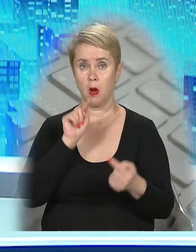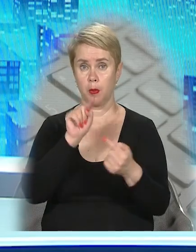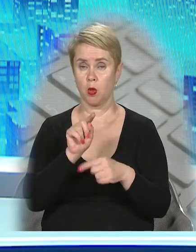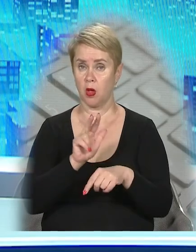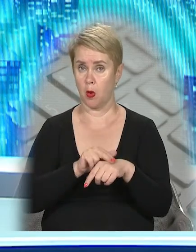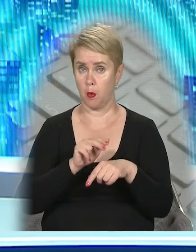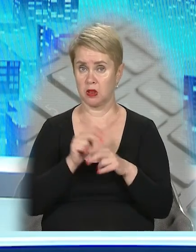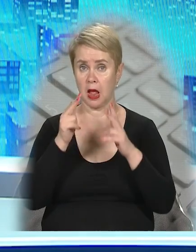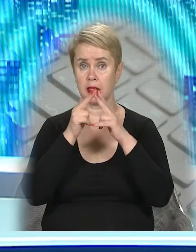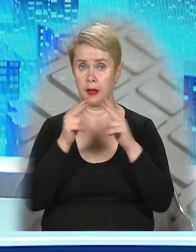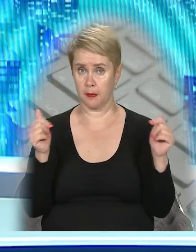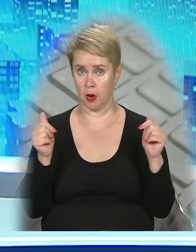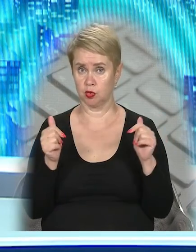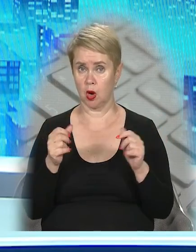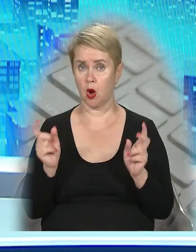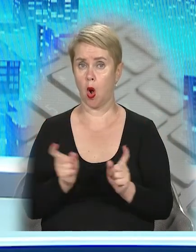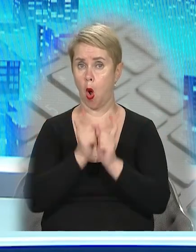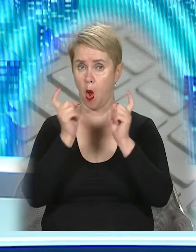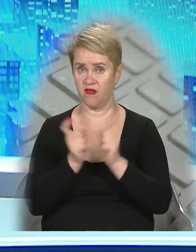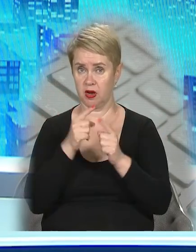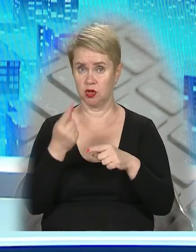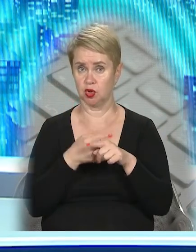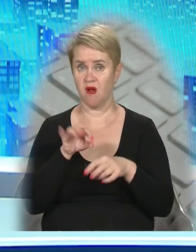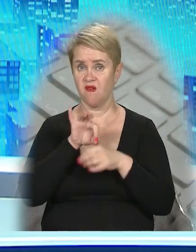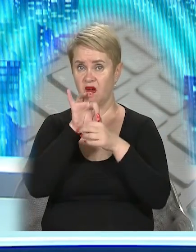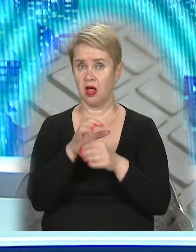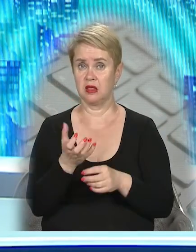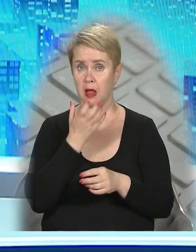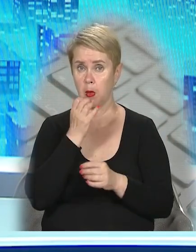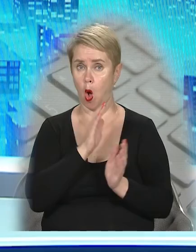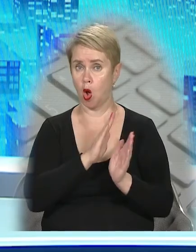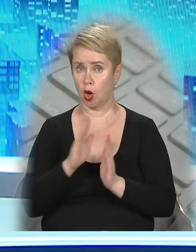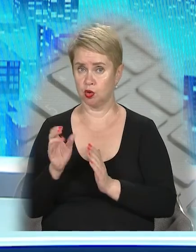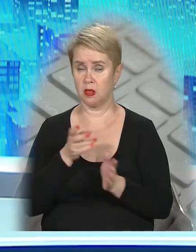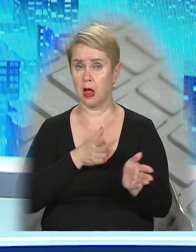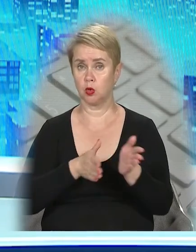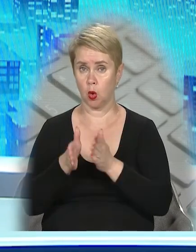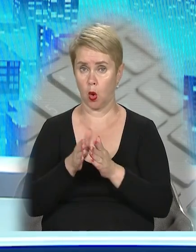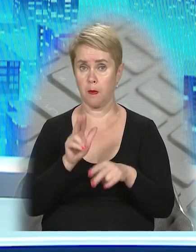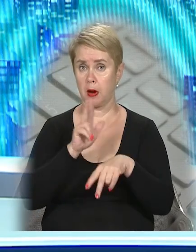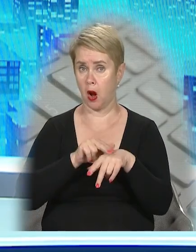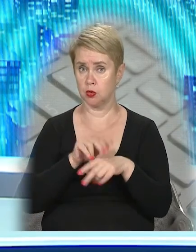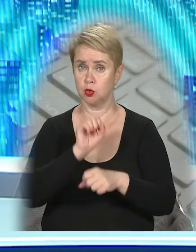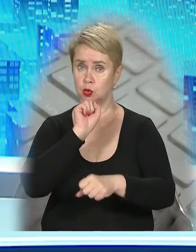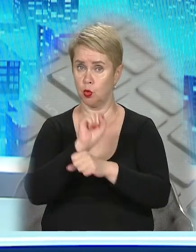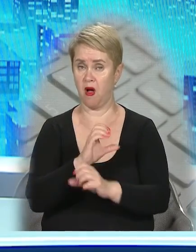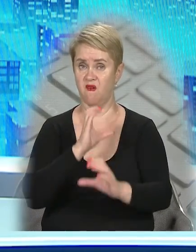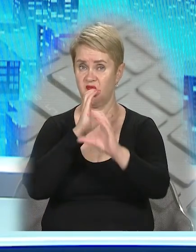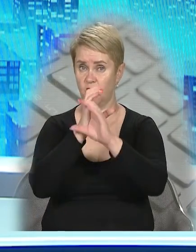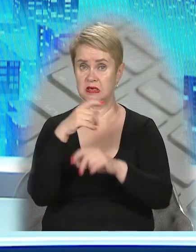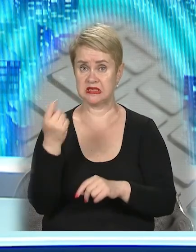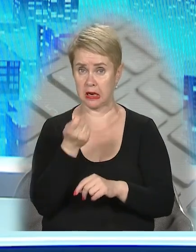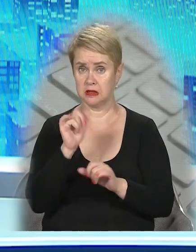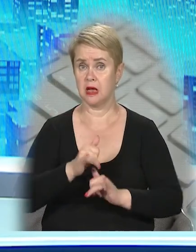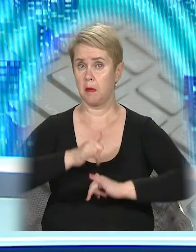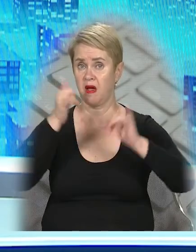поліції. На Дніпропетровщині розгорівся конфлікт через введення теплового режиму на дорогах. Правоохоронці зупиняють фори з зерном